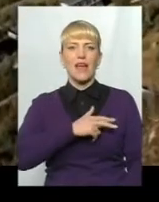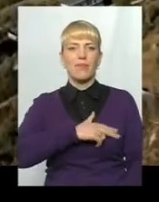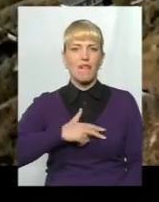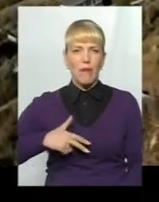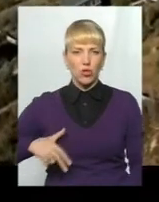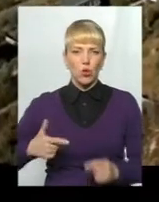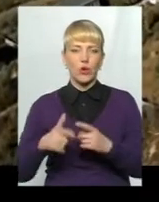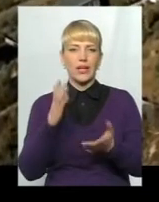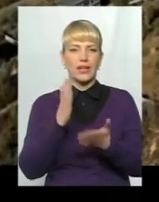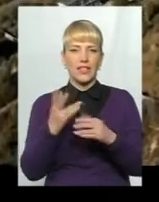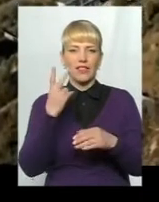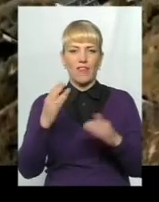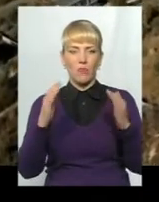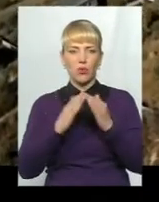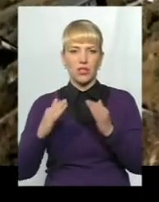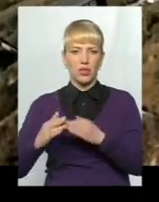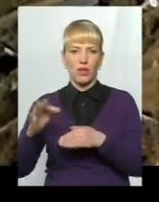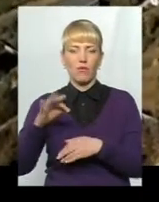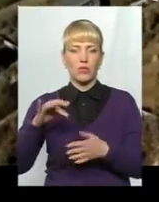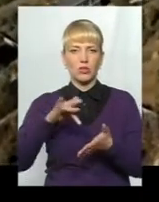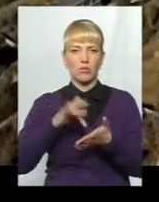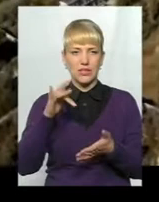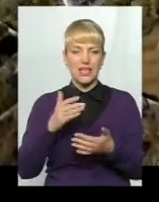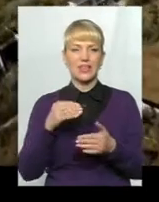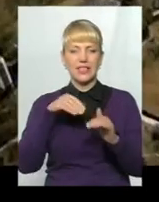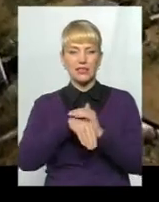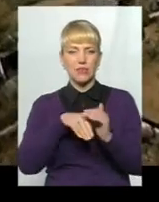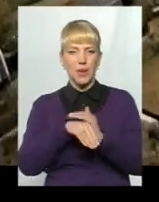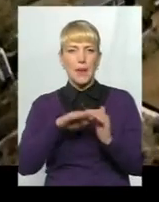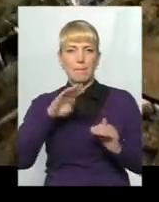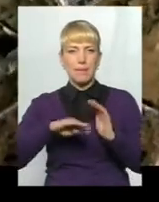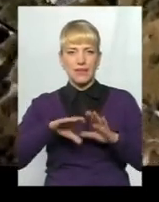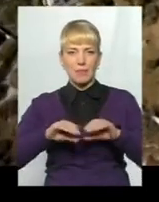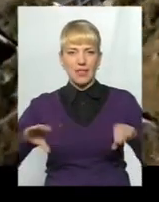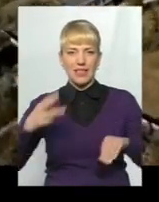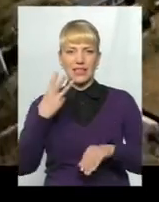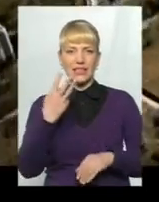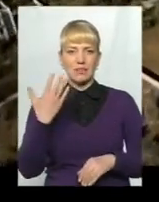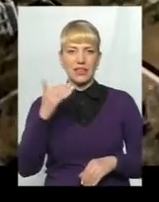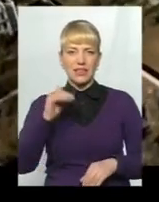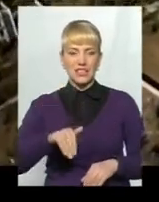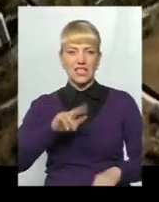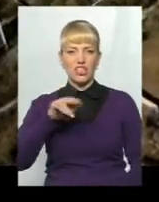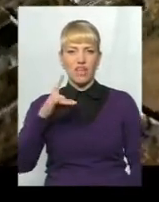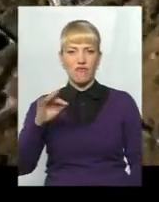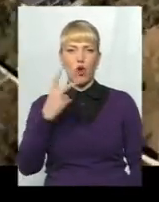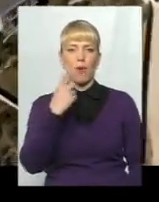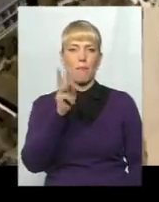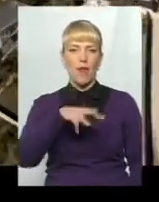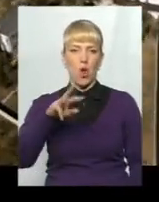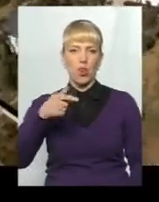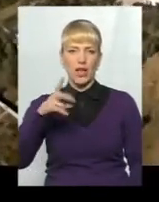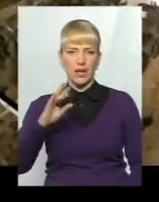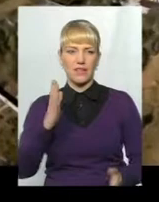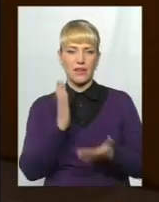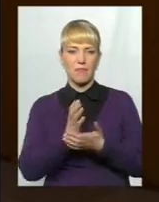має два будинки в обласному центрі, тримає під матрацом 35 тисяч євро і більше мільйону гривень. Та має ще й